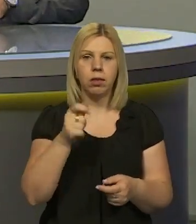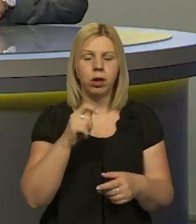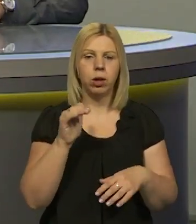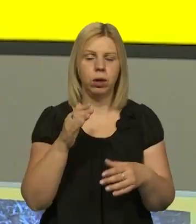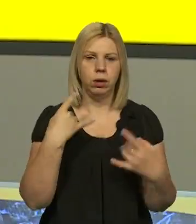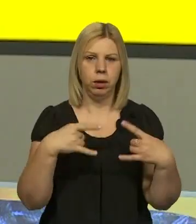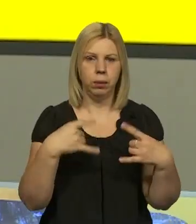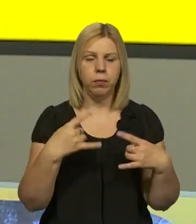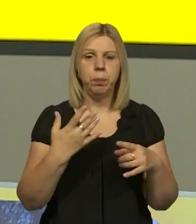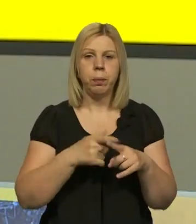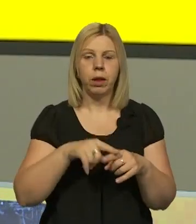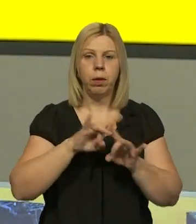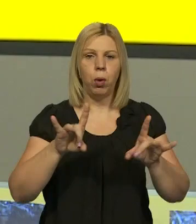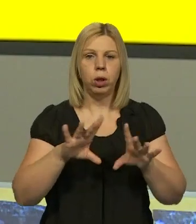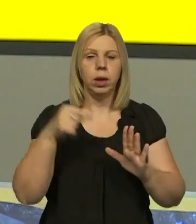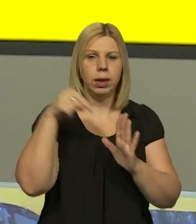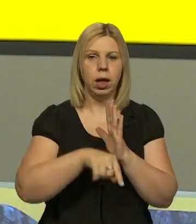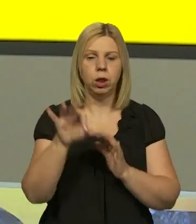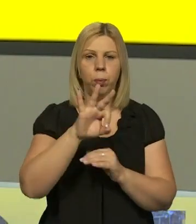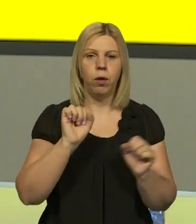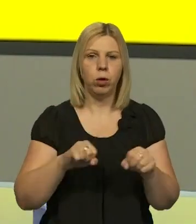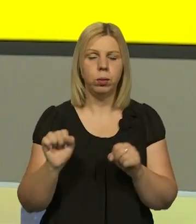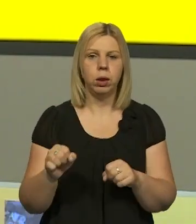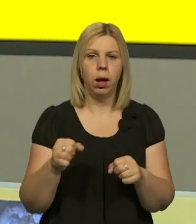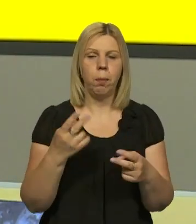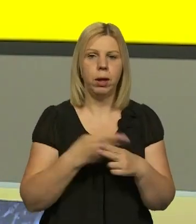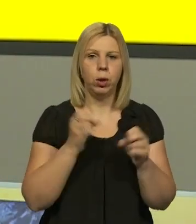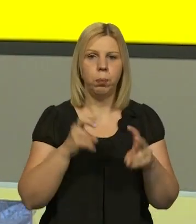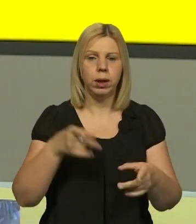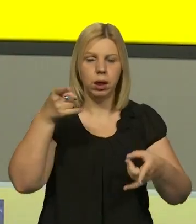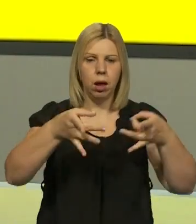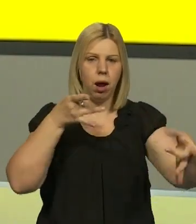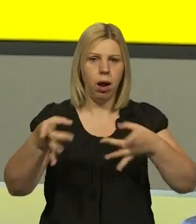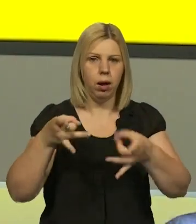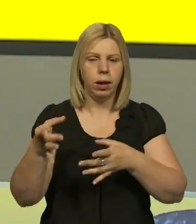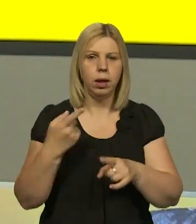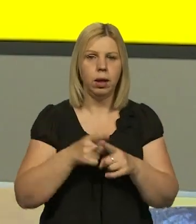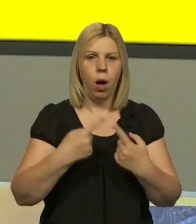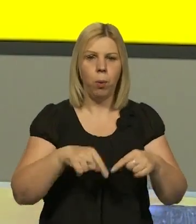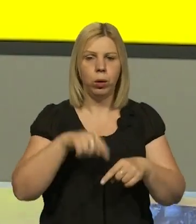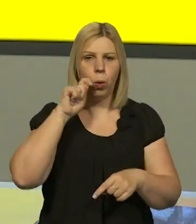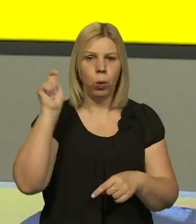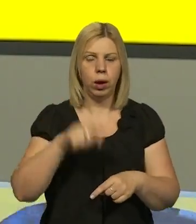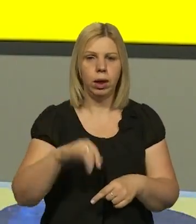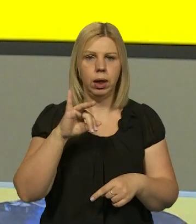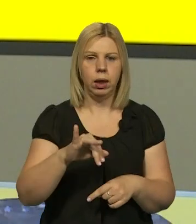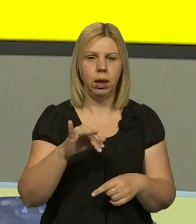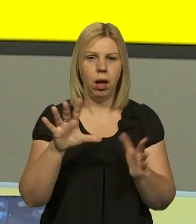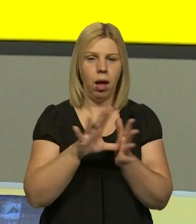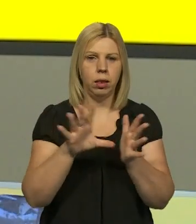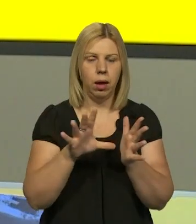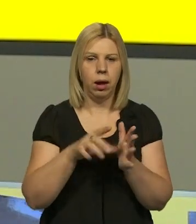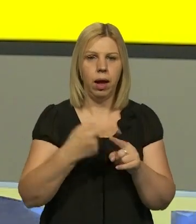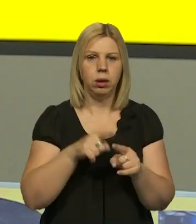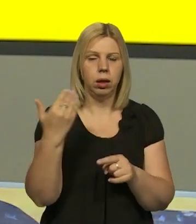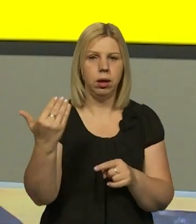Україна». Він пояснив, що йдеться про, можливо, небезпеку ракетних атак, зокрема, на об'єкти української теплоенергетики.